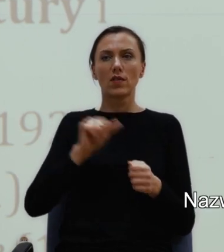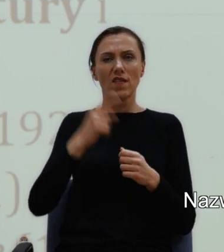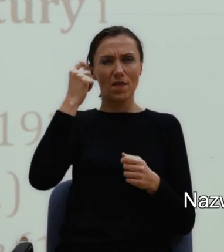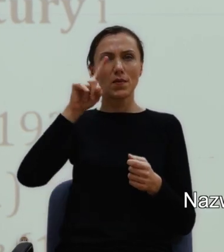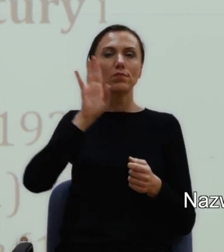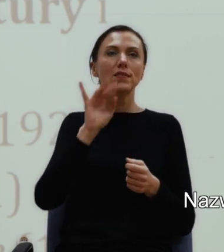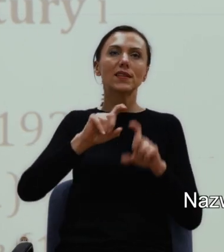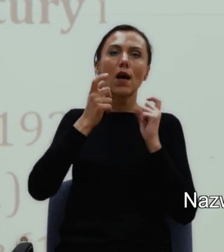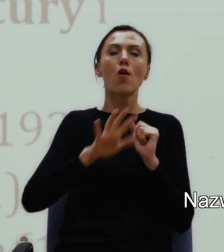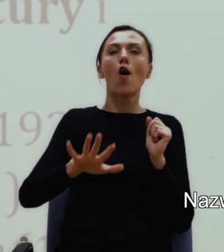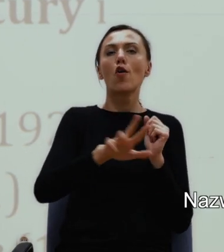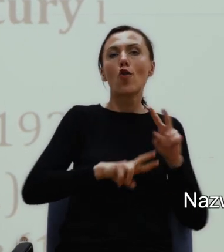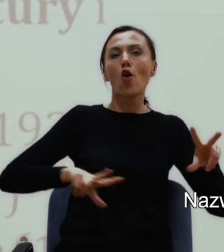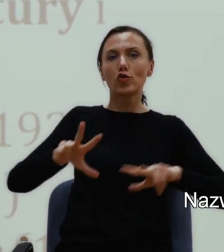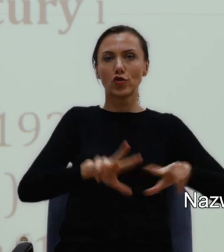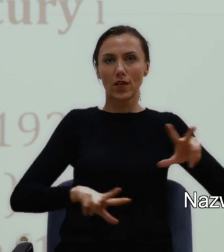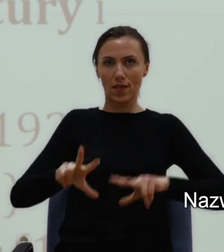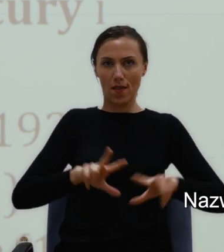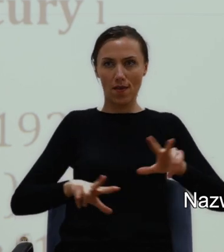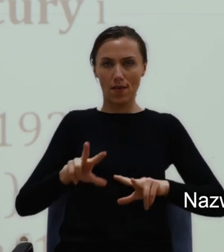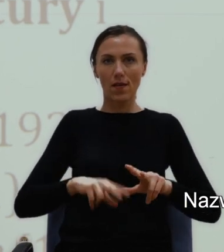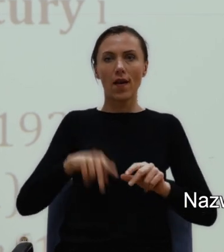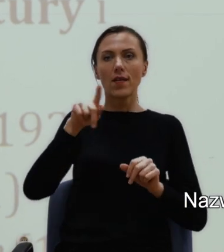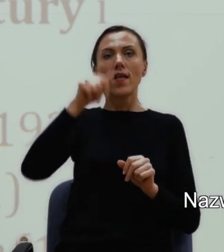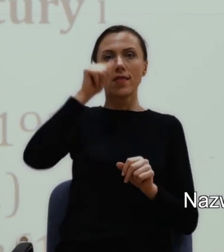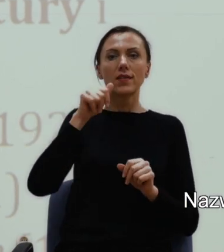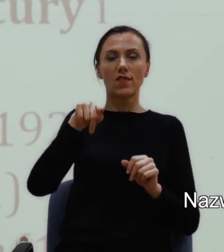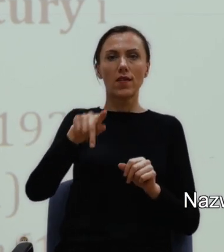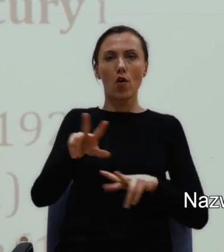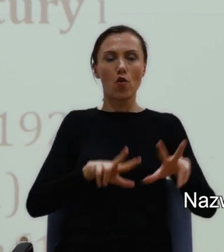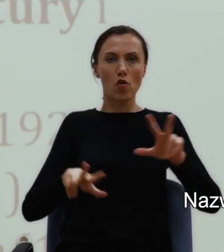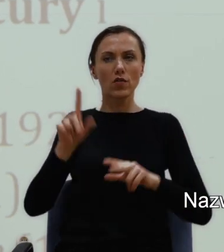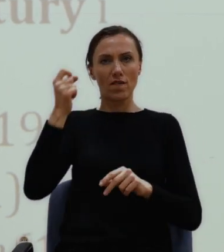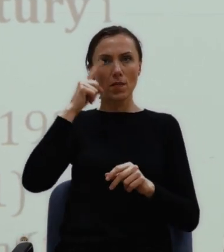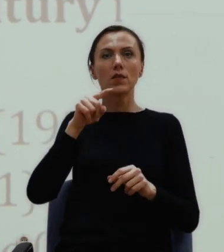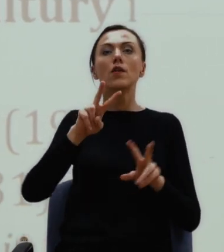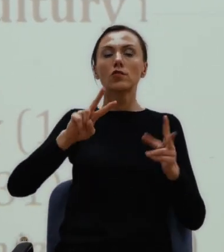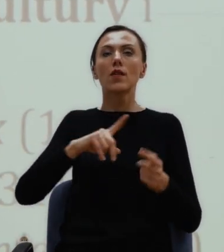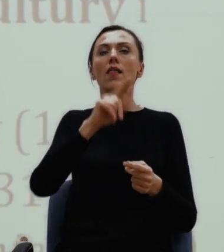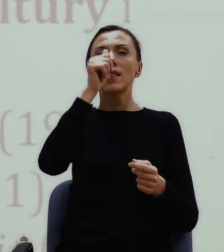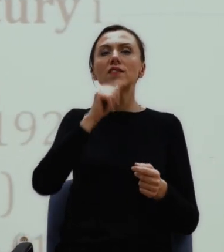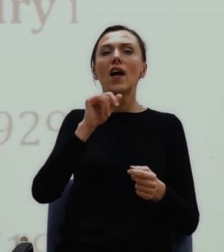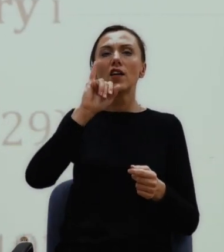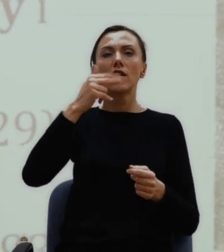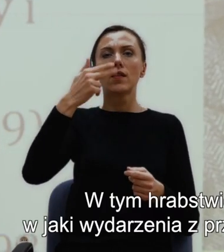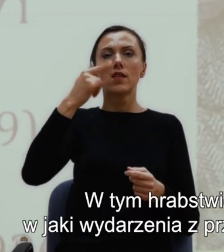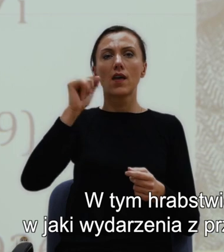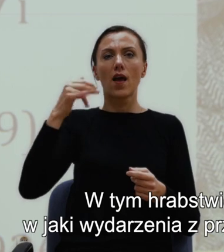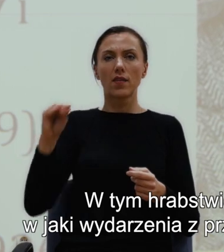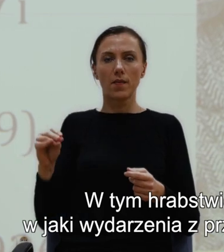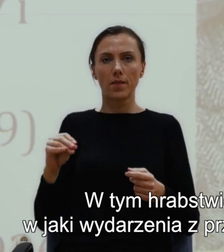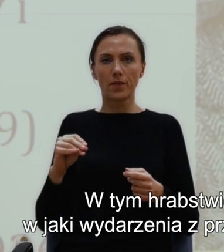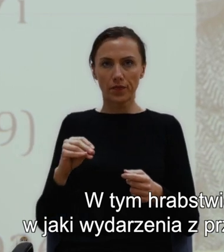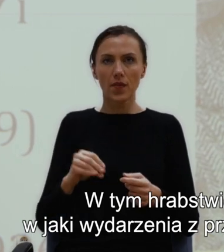nazwę tą wziął z języka indiańskiego. W